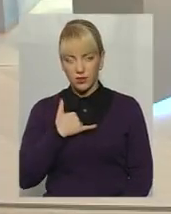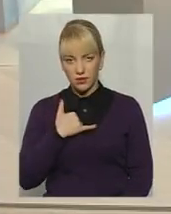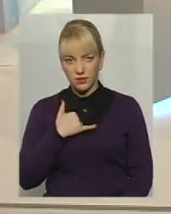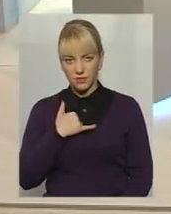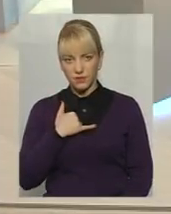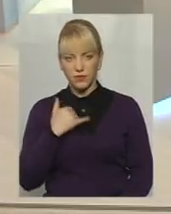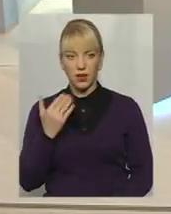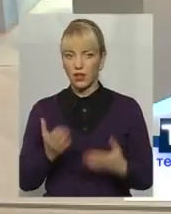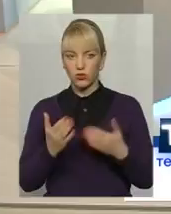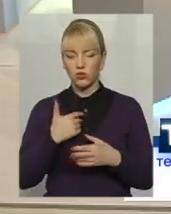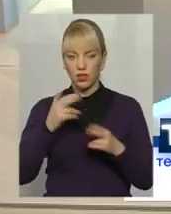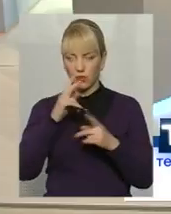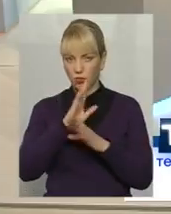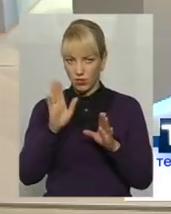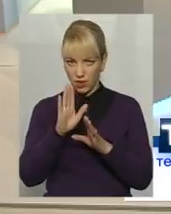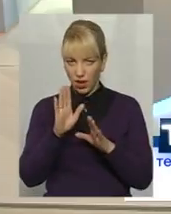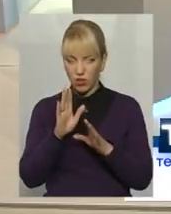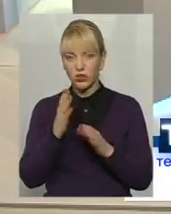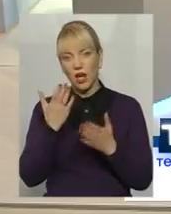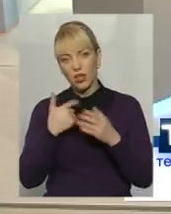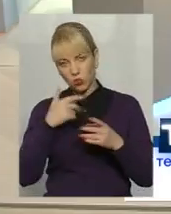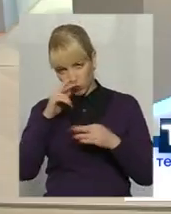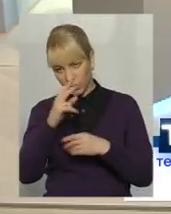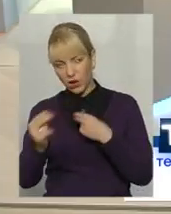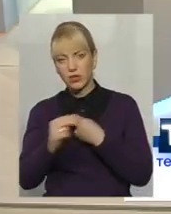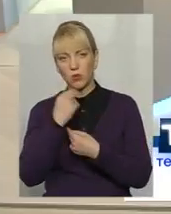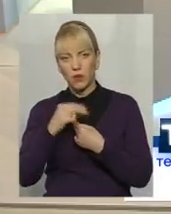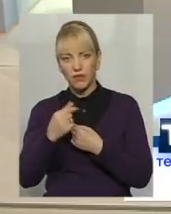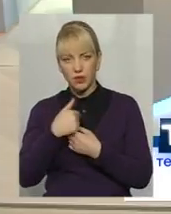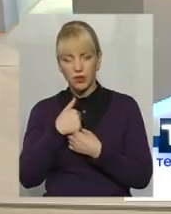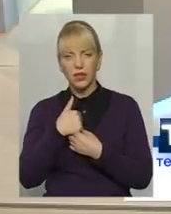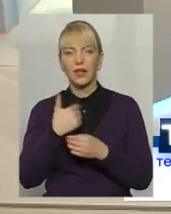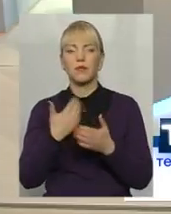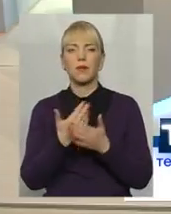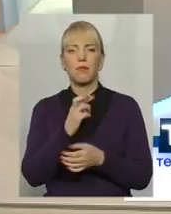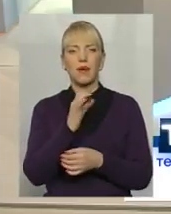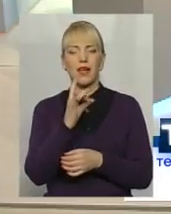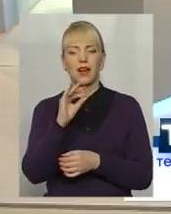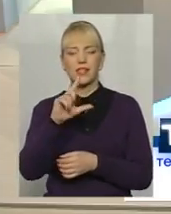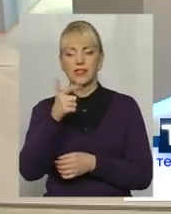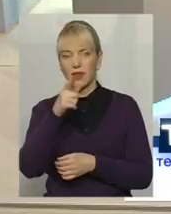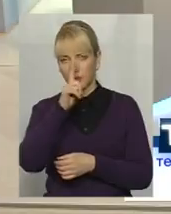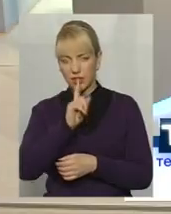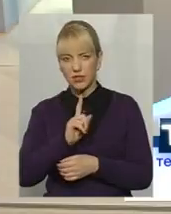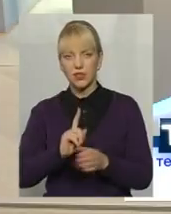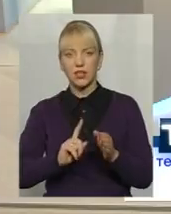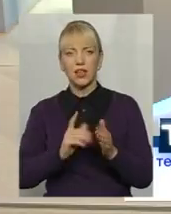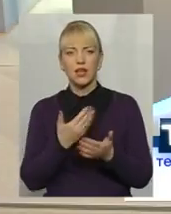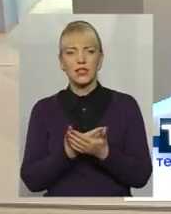помиляюся, а якщо помиляюся, напівпоправити, здається, з березня місяця фактично вступили в